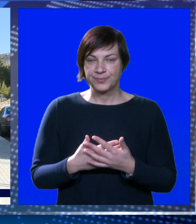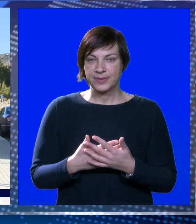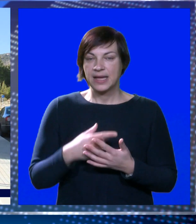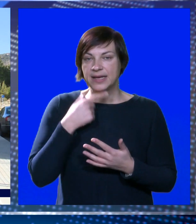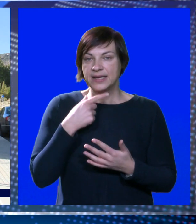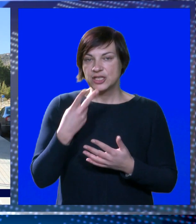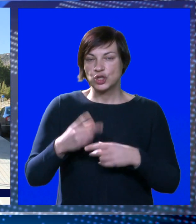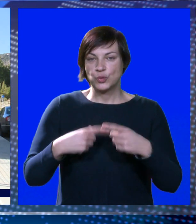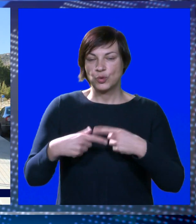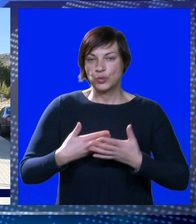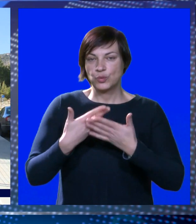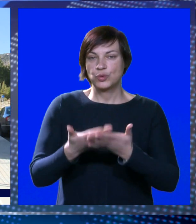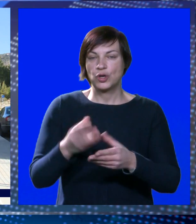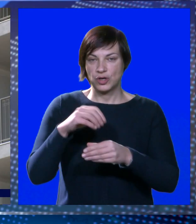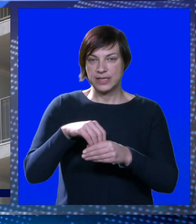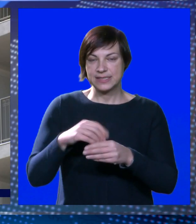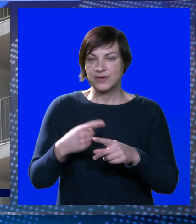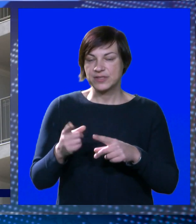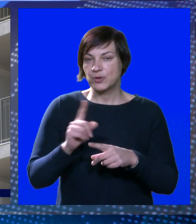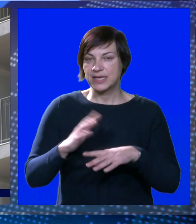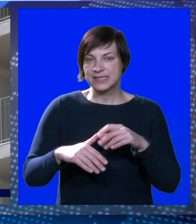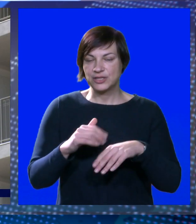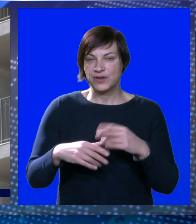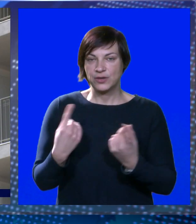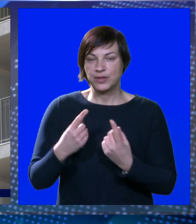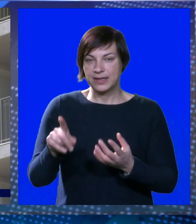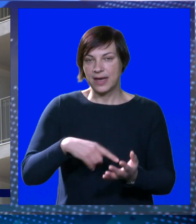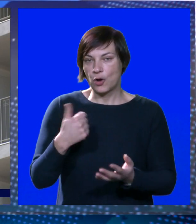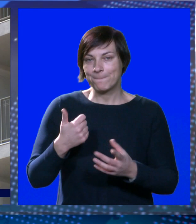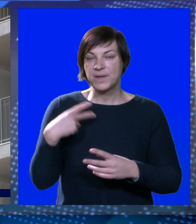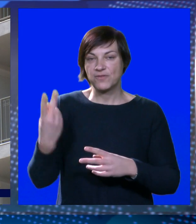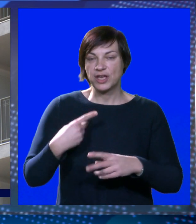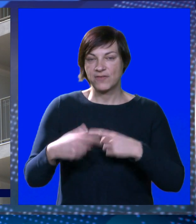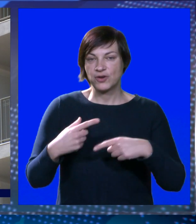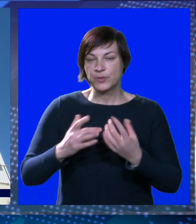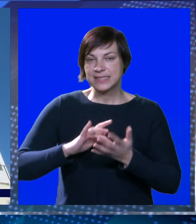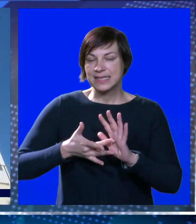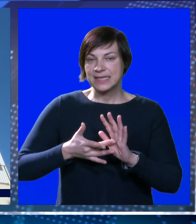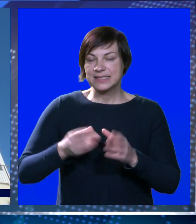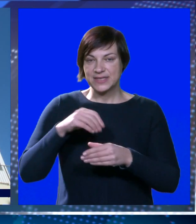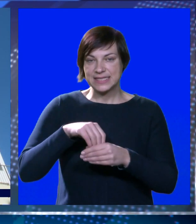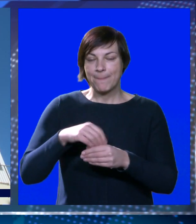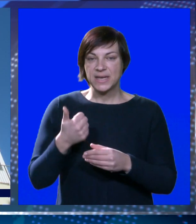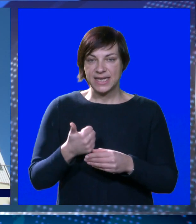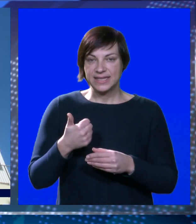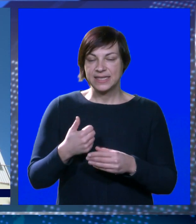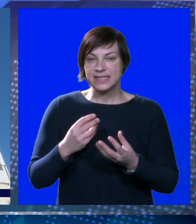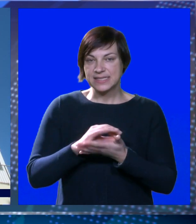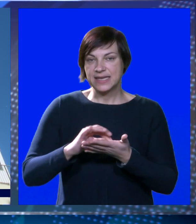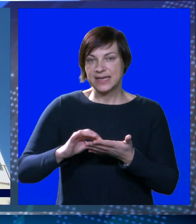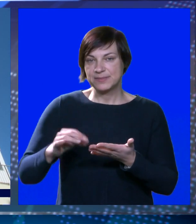Inače, riječ je o drugom krugu dodjele stanova. Zbog nezadovoljenih uvjeta tijekom prvog javnog poziva za sve dostupne stambene jedinice,